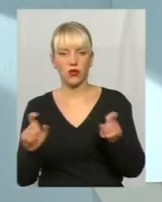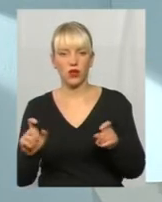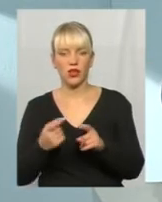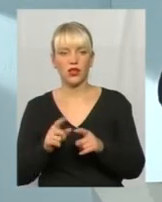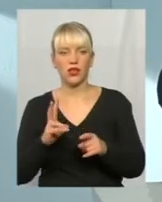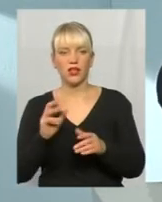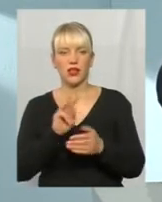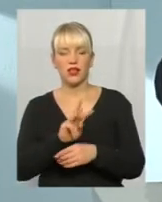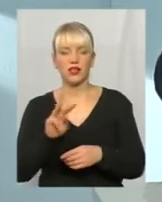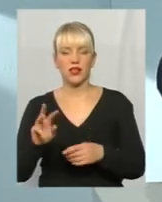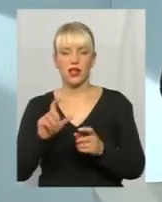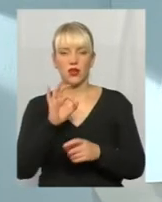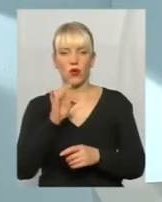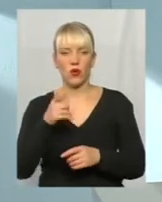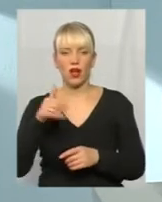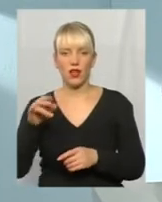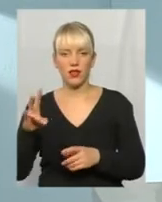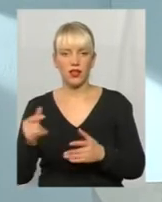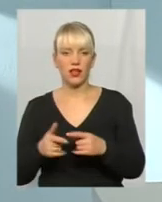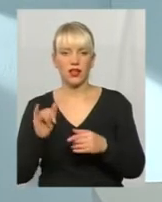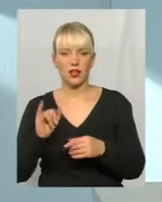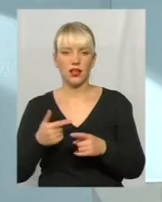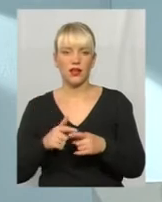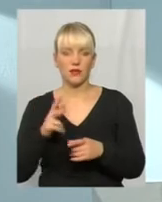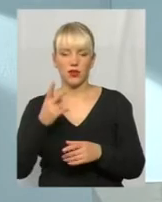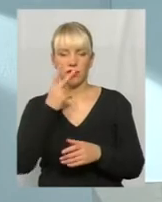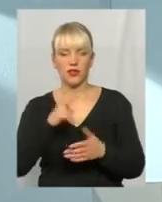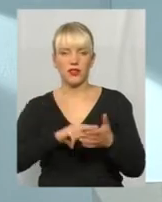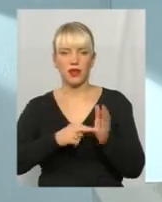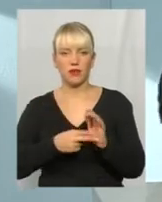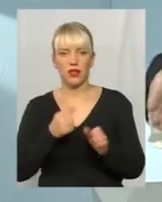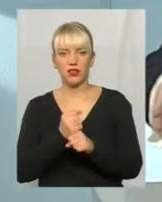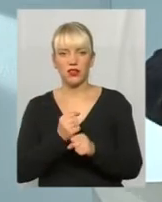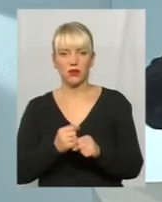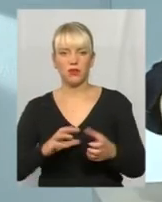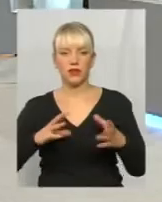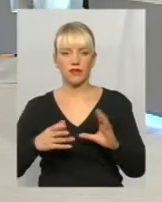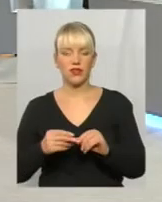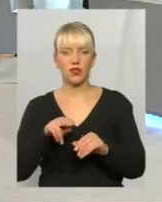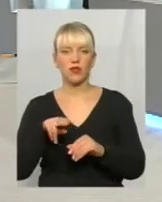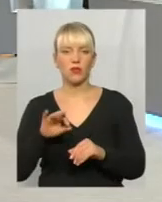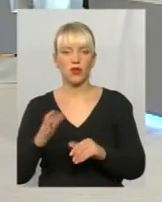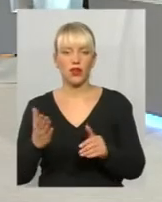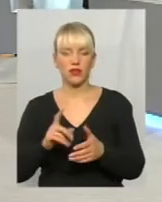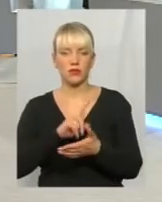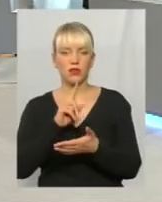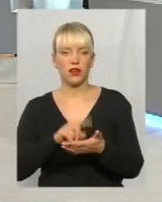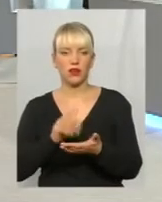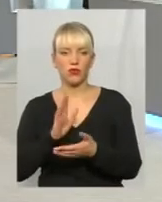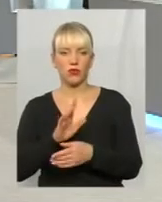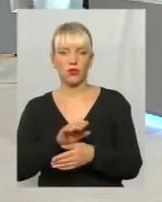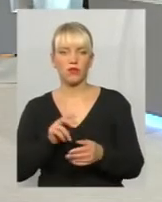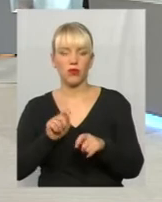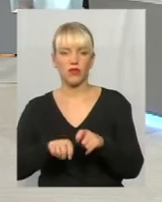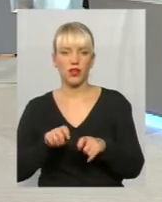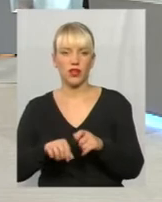органів і подивитися цей комплексний план і звідти зробити висновок, по яких питаннях будуть перевіряти. І може